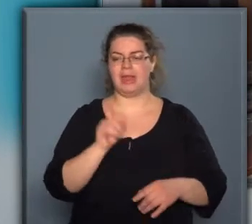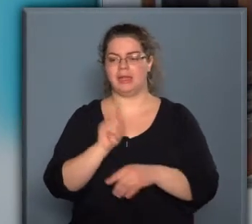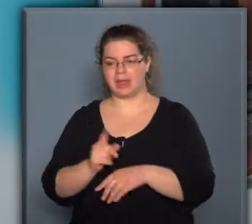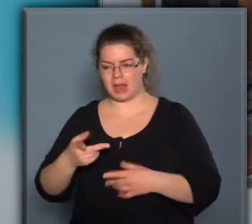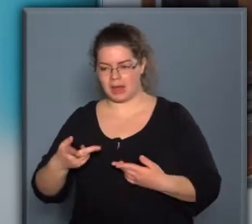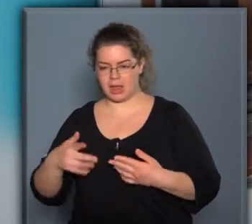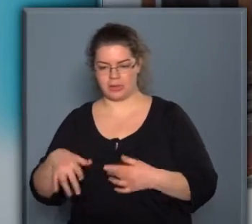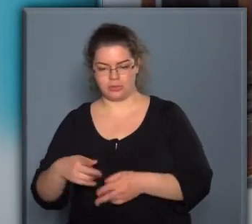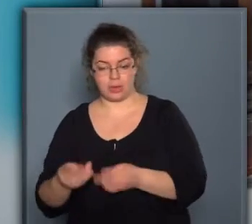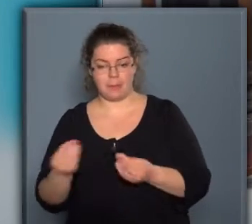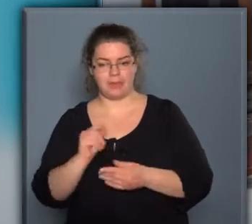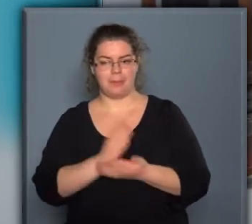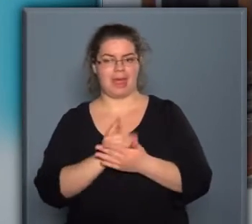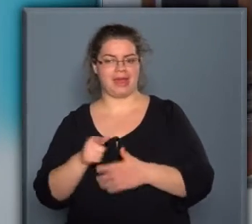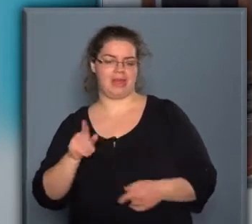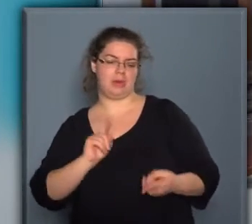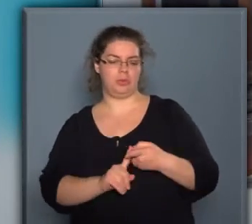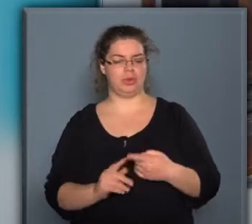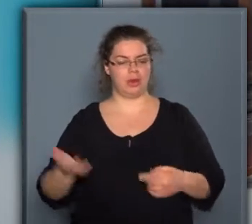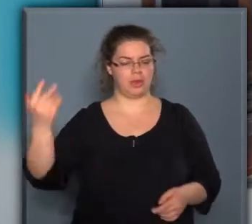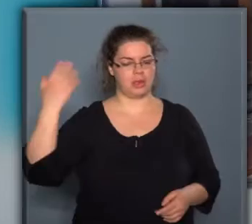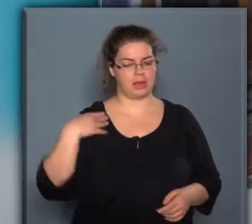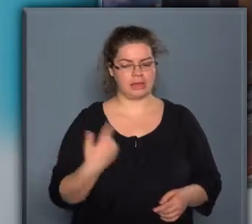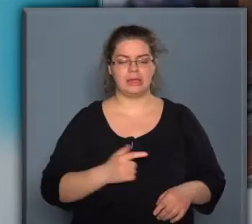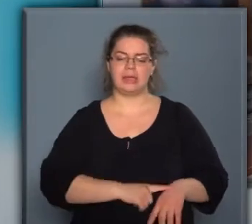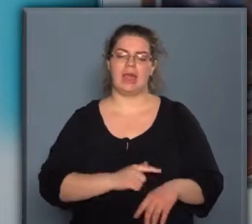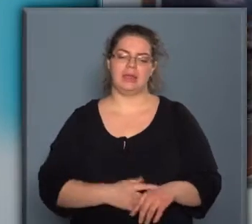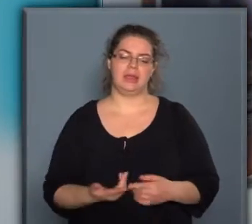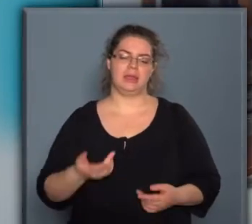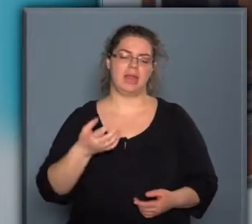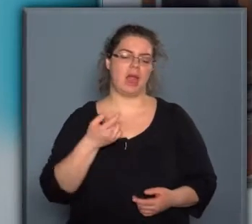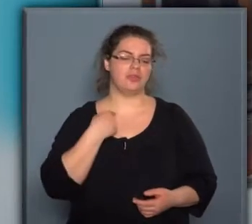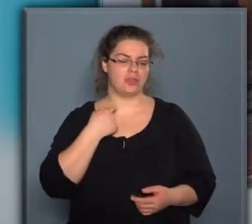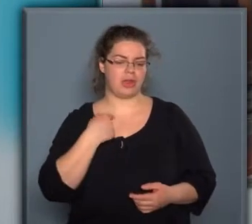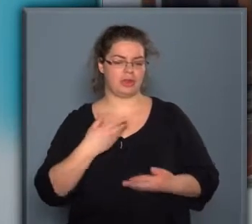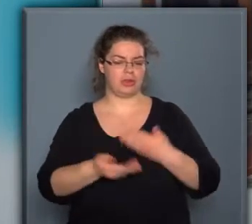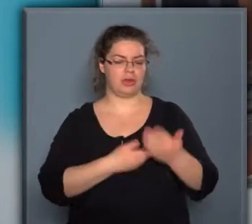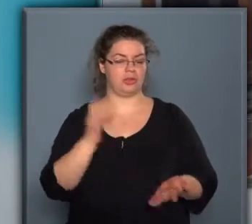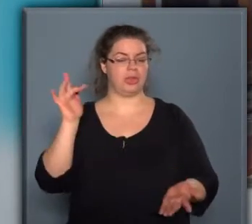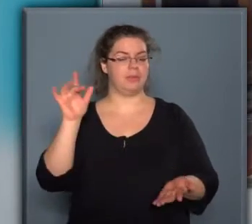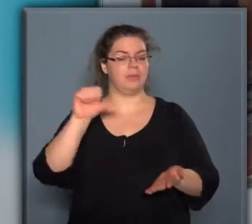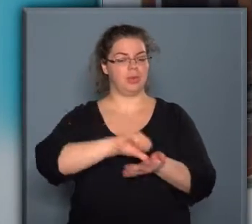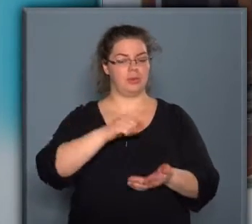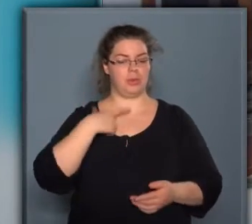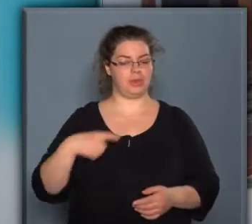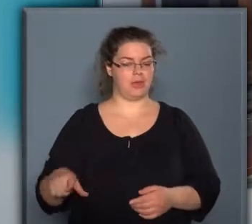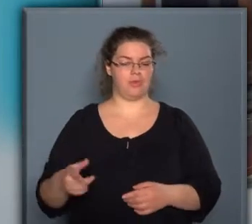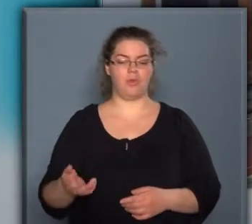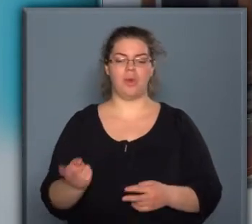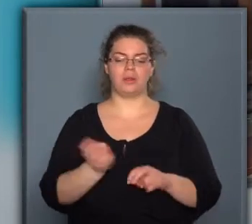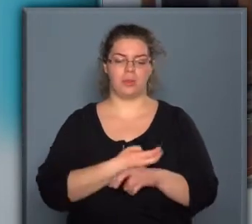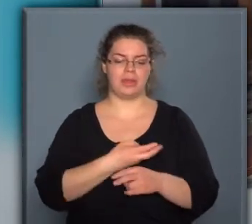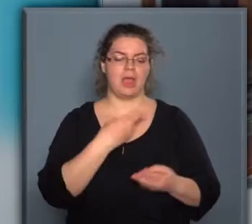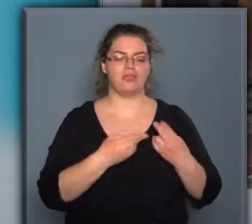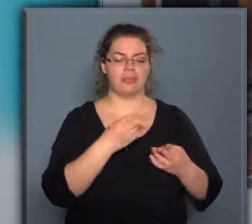utca, ami erre már utal. Tehát annak idején a sertéskedelem központja volt Kőbánya, és a